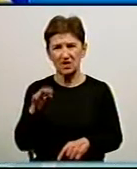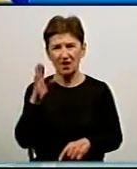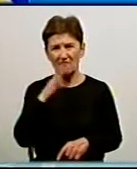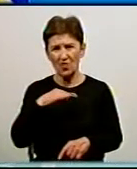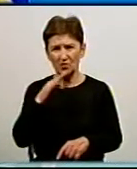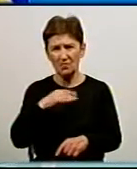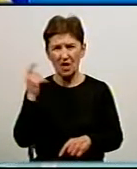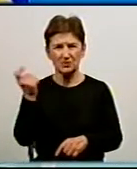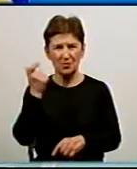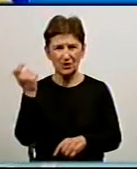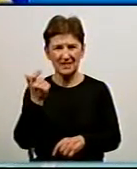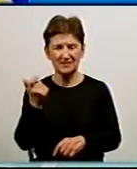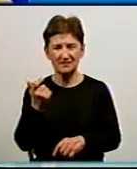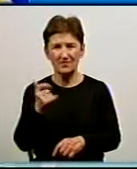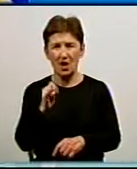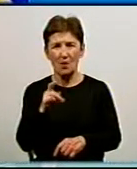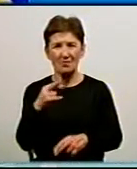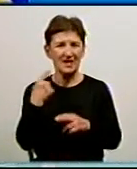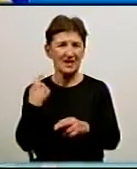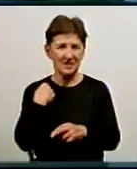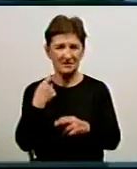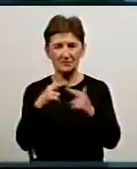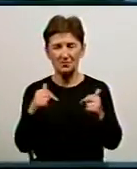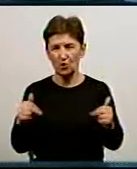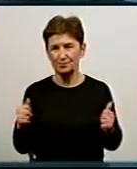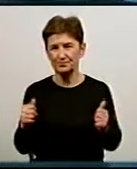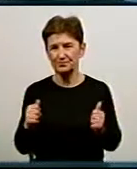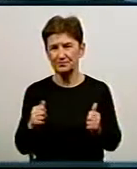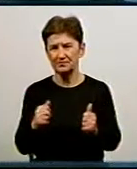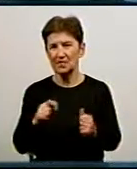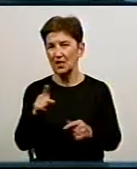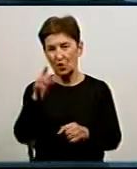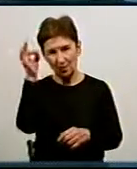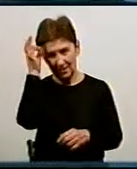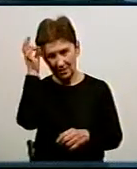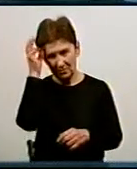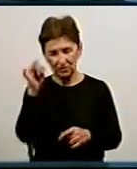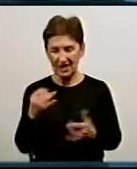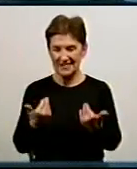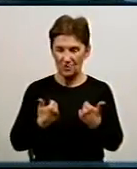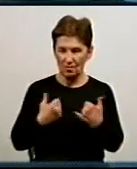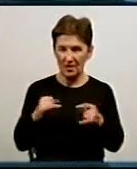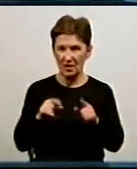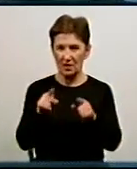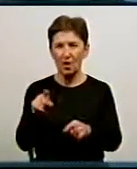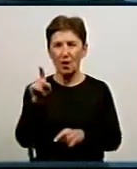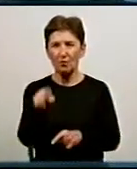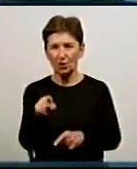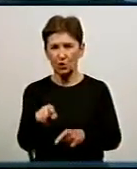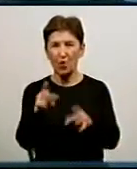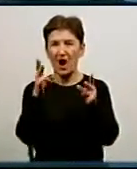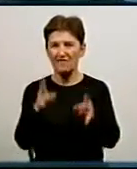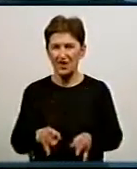конденсаційне господарство у КВП Дніпро-Кіровоград. Добрий вечір. Добрий вечір. Почнемо з того, що нагадаємо і собі, і глядачам про ту аварію